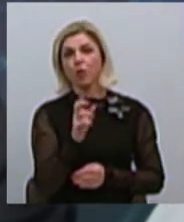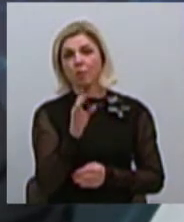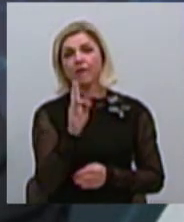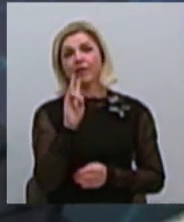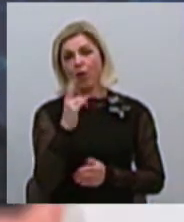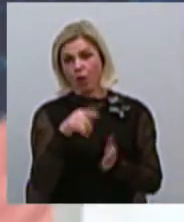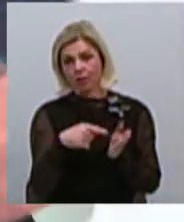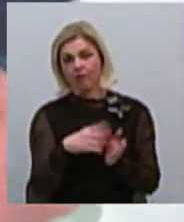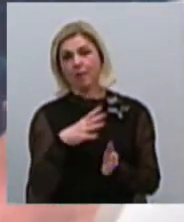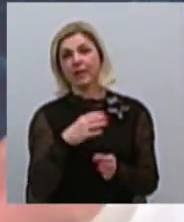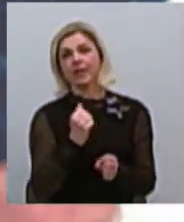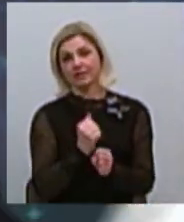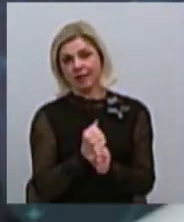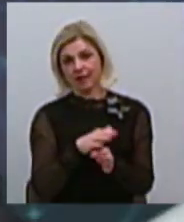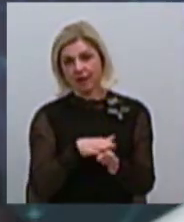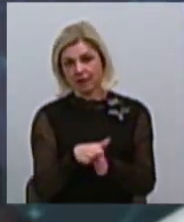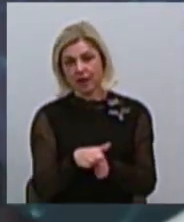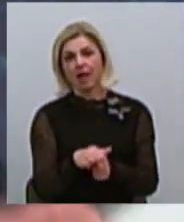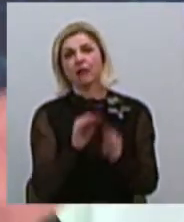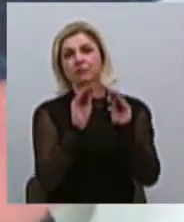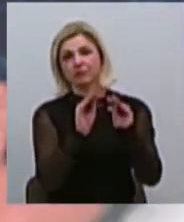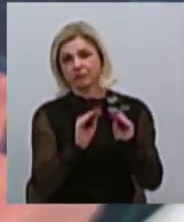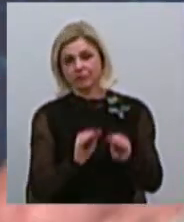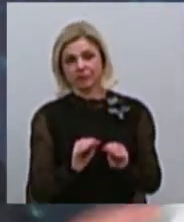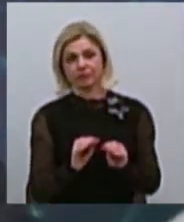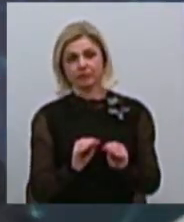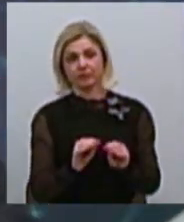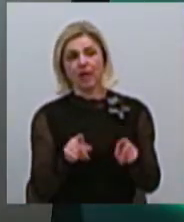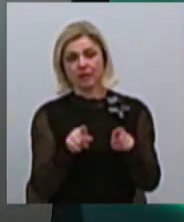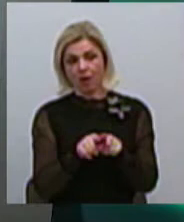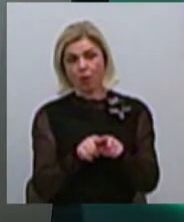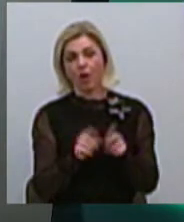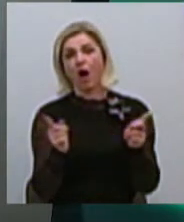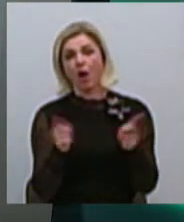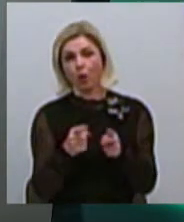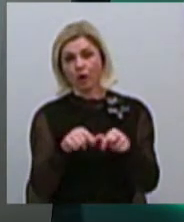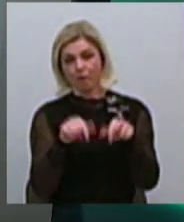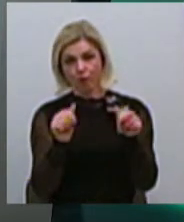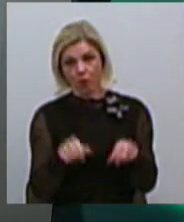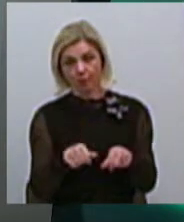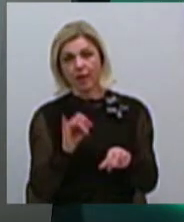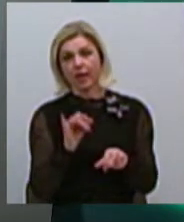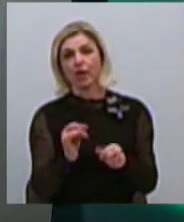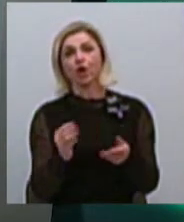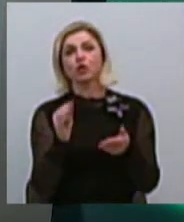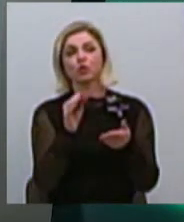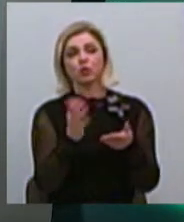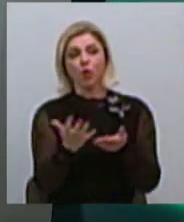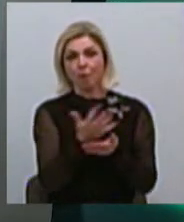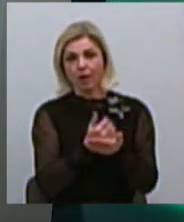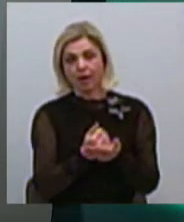зроблено. Зробити це, в принципі, в такій короткій формі. І собрати 10